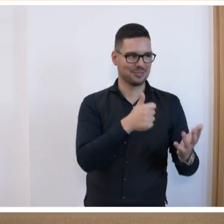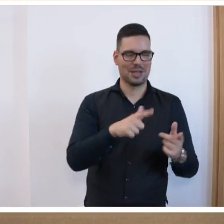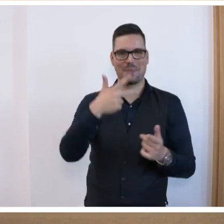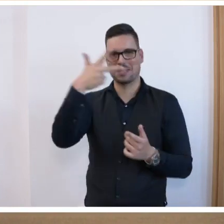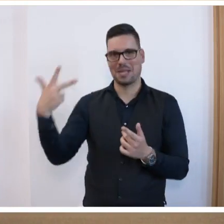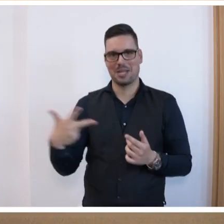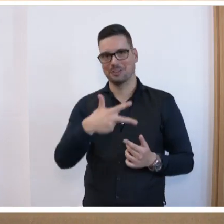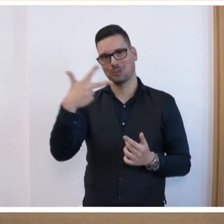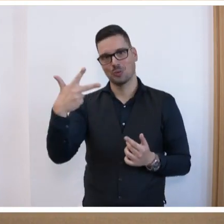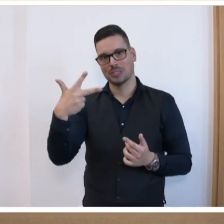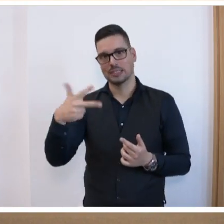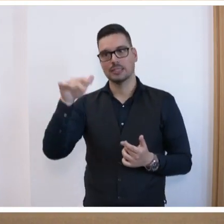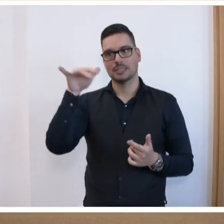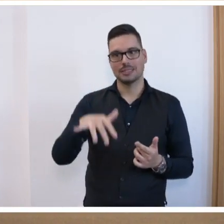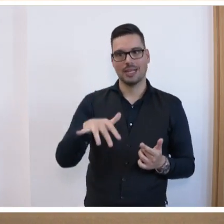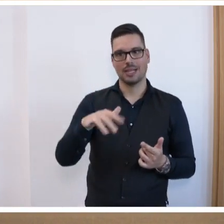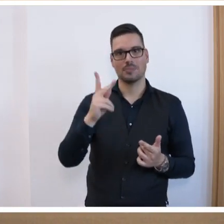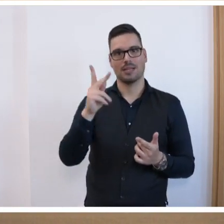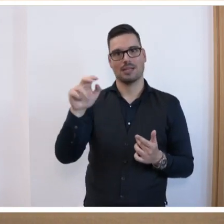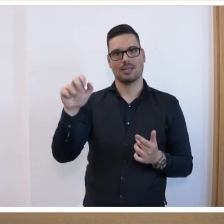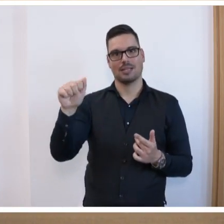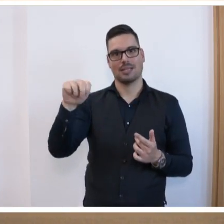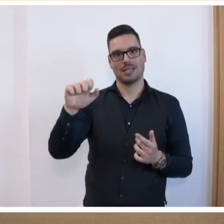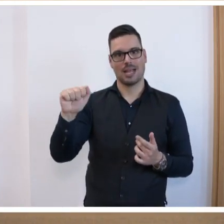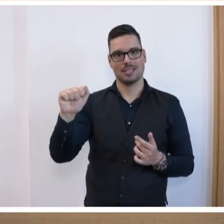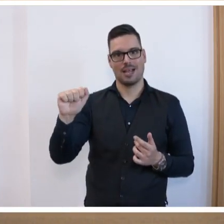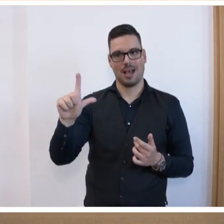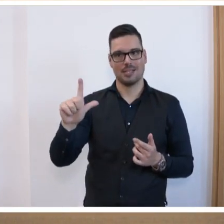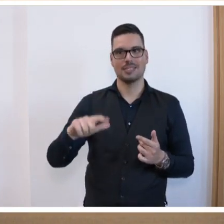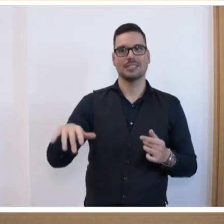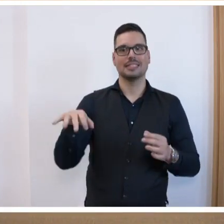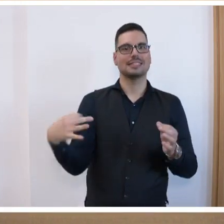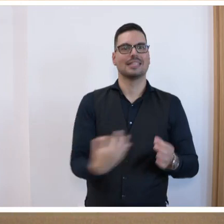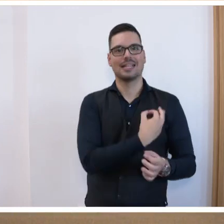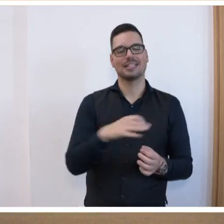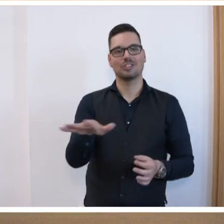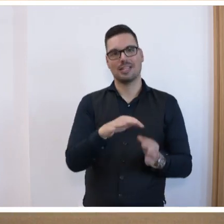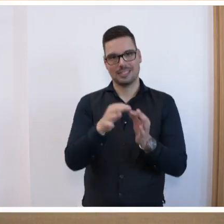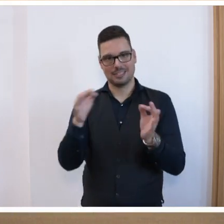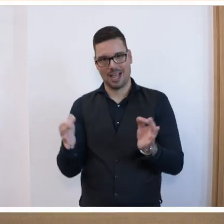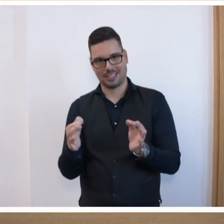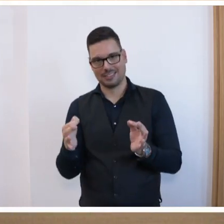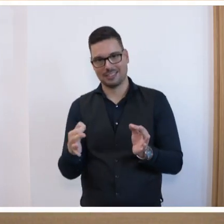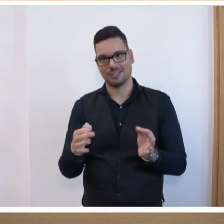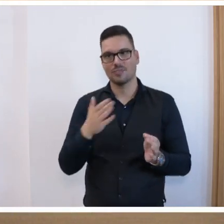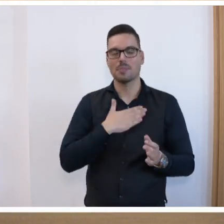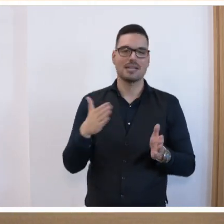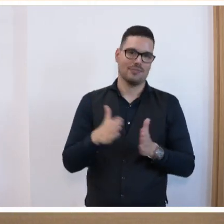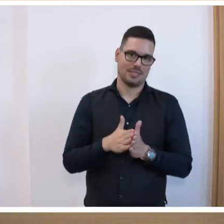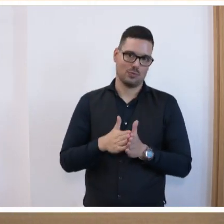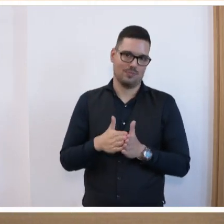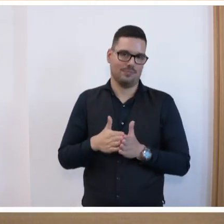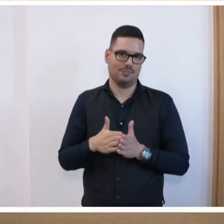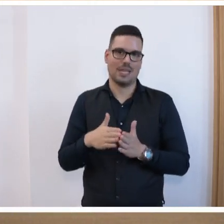Stunden über den Kanal des Saarländischen Landtags und an dieser Stelle möchte ich für meine Fraktion sagen, wir